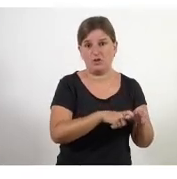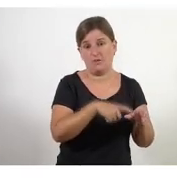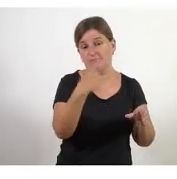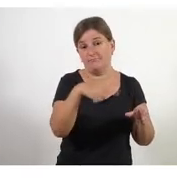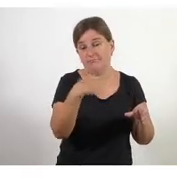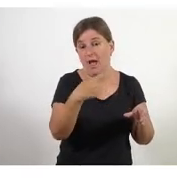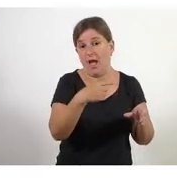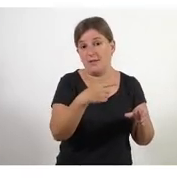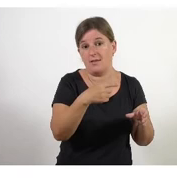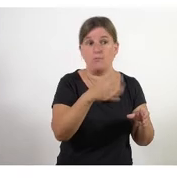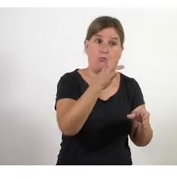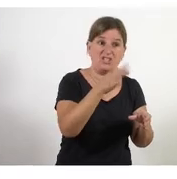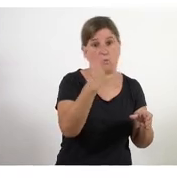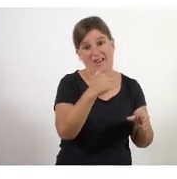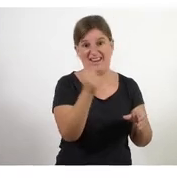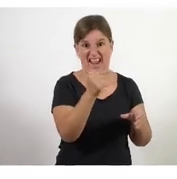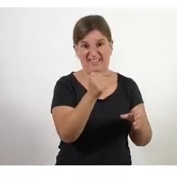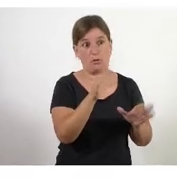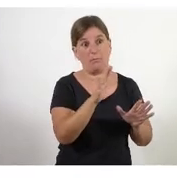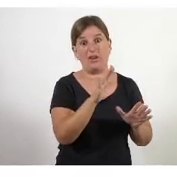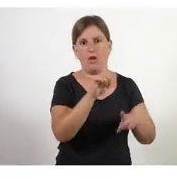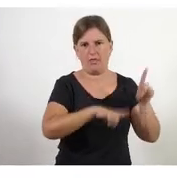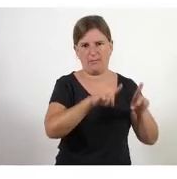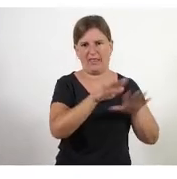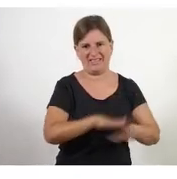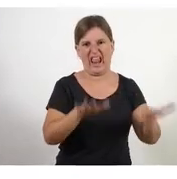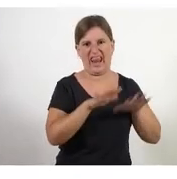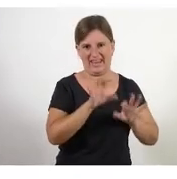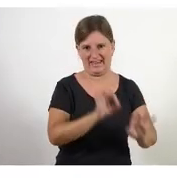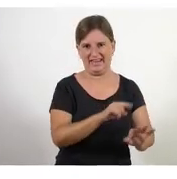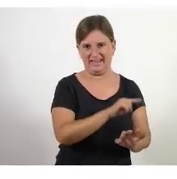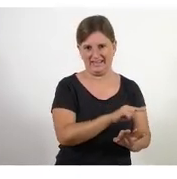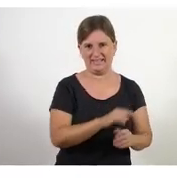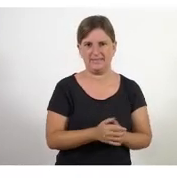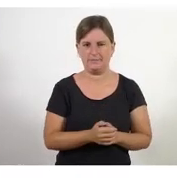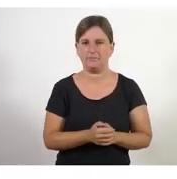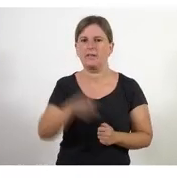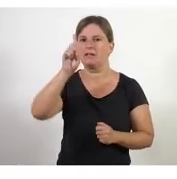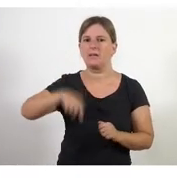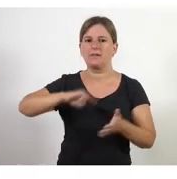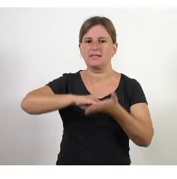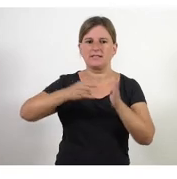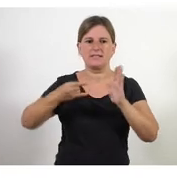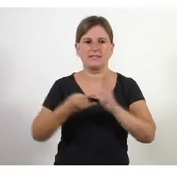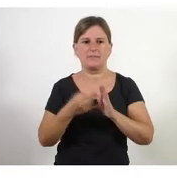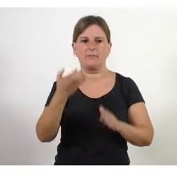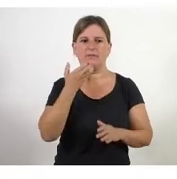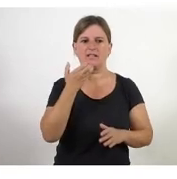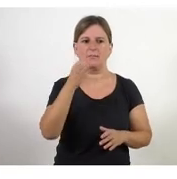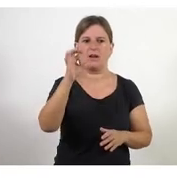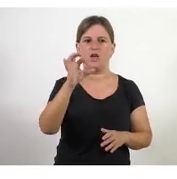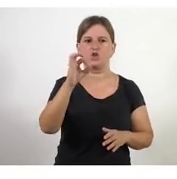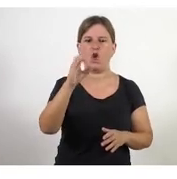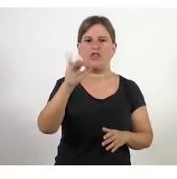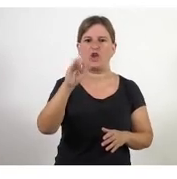les seves coses amb la qual de vegades és lenta de vegades i en sistemes com la sociocràcia